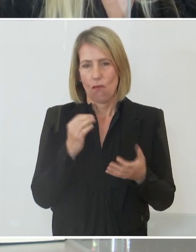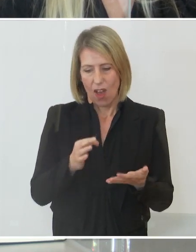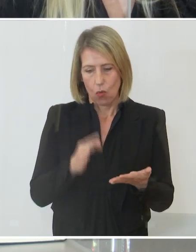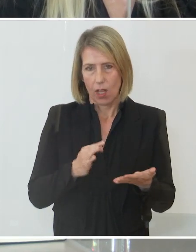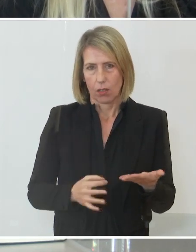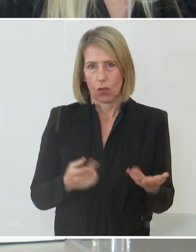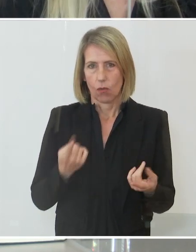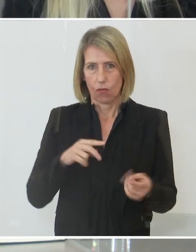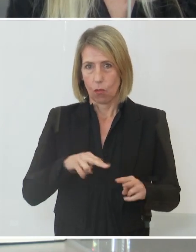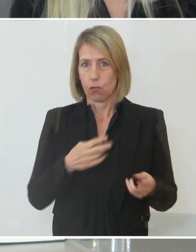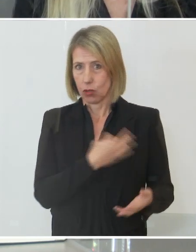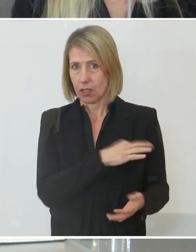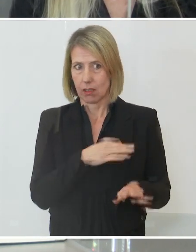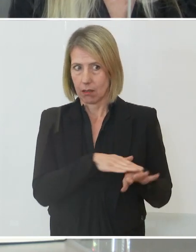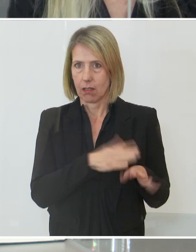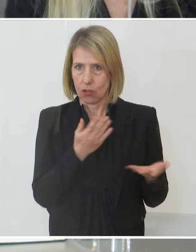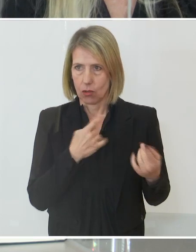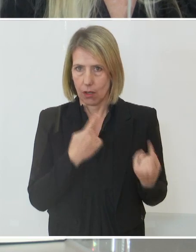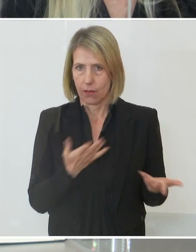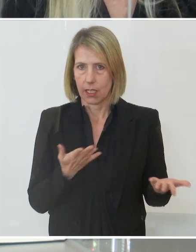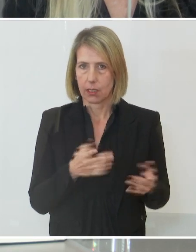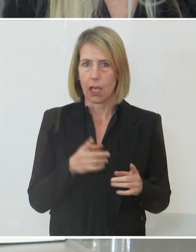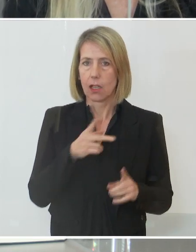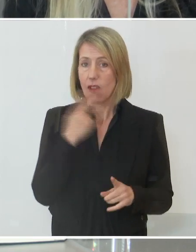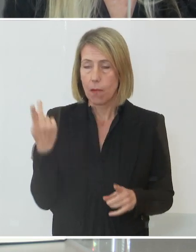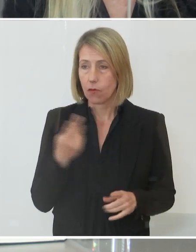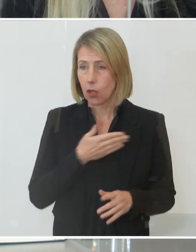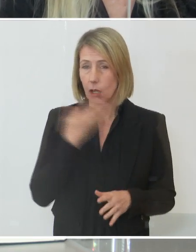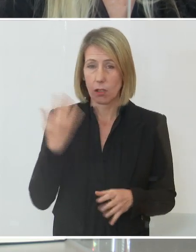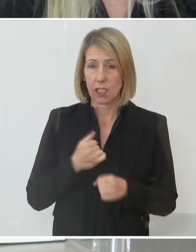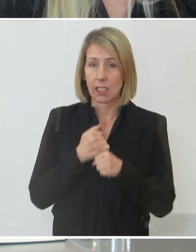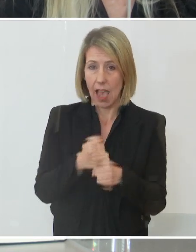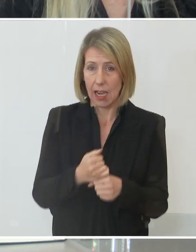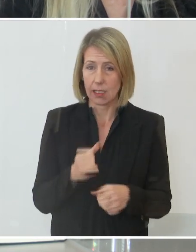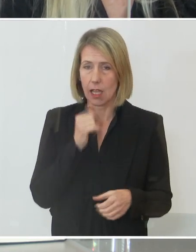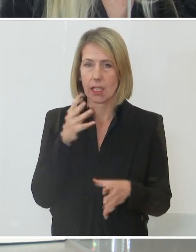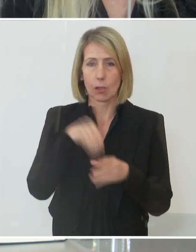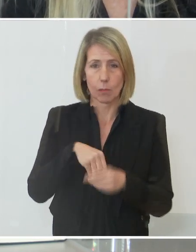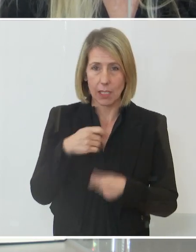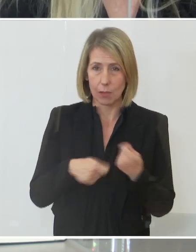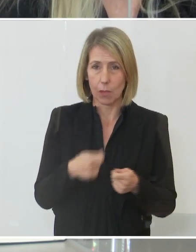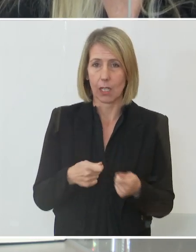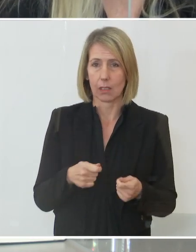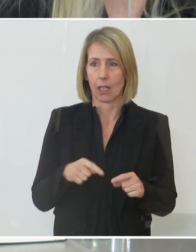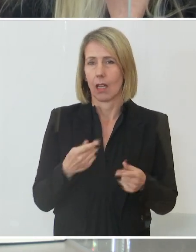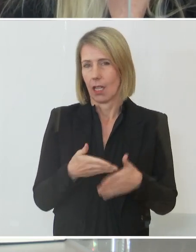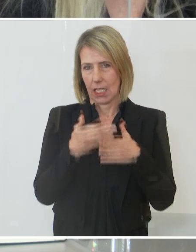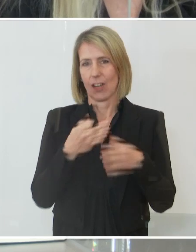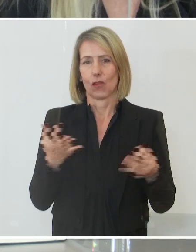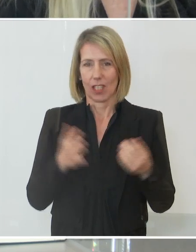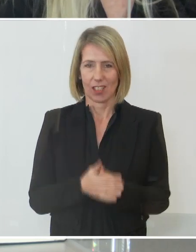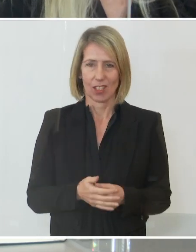nichts, wenn die Bevölkerung sich nicht daran hält. Und deshalb auch meine klare Ansage